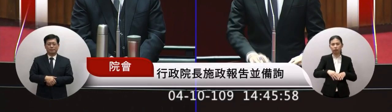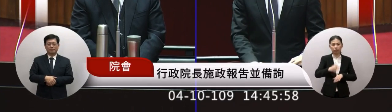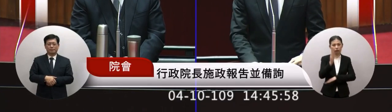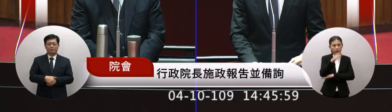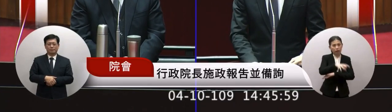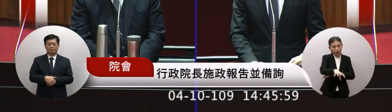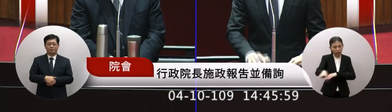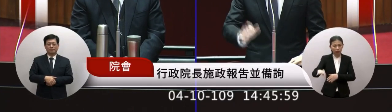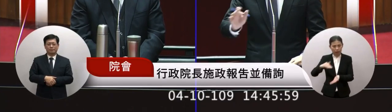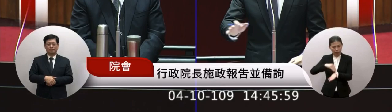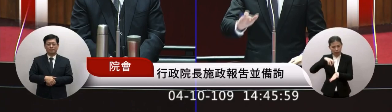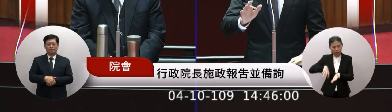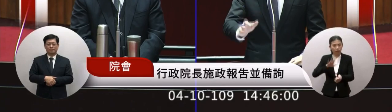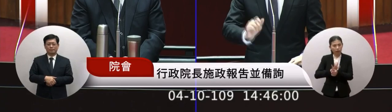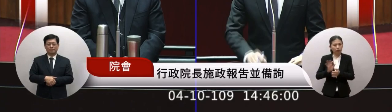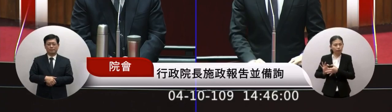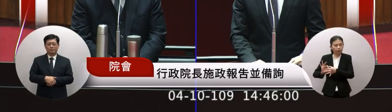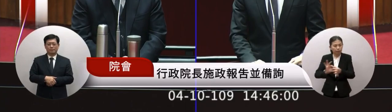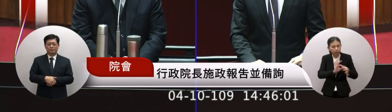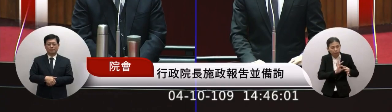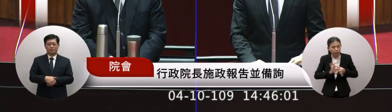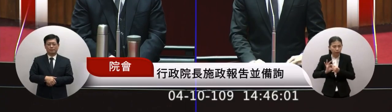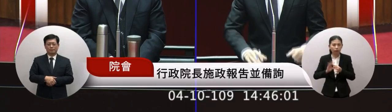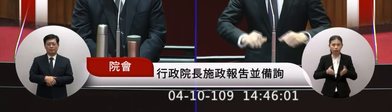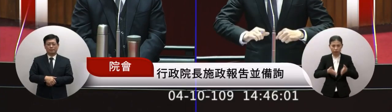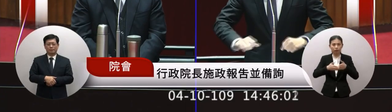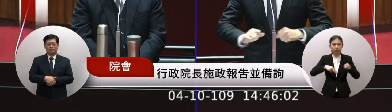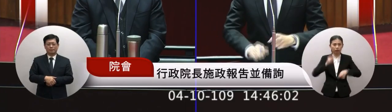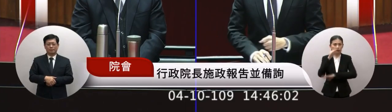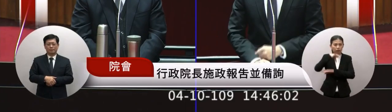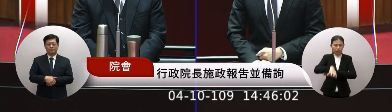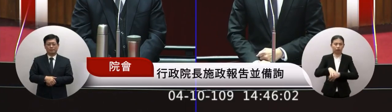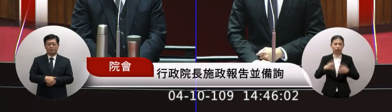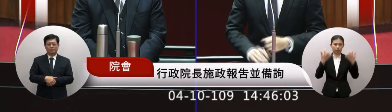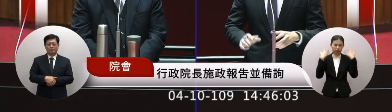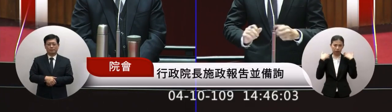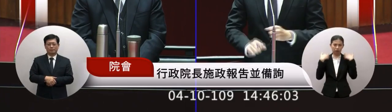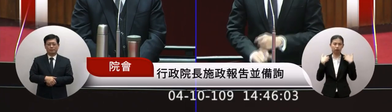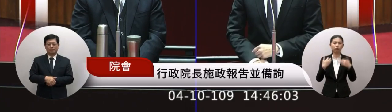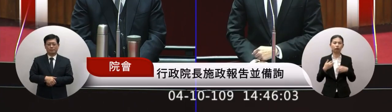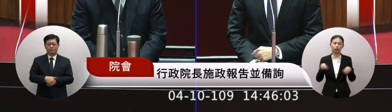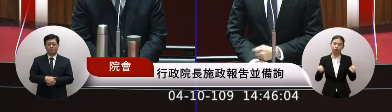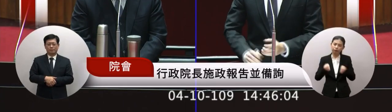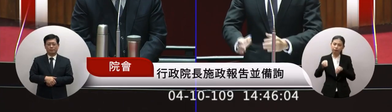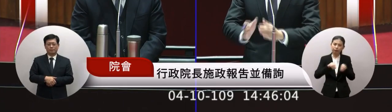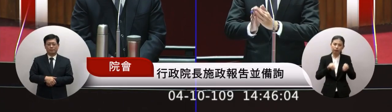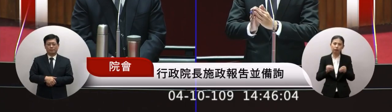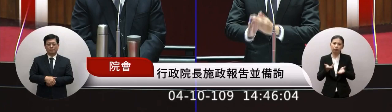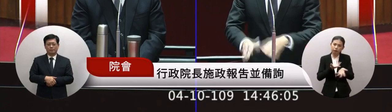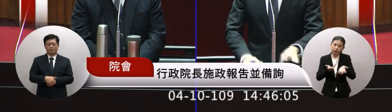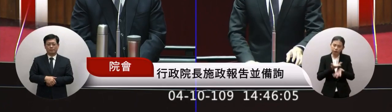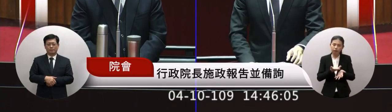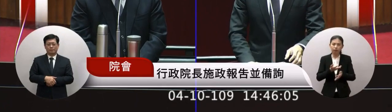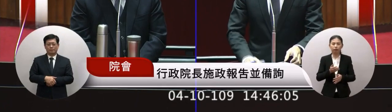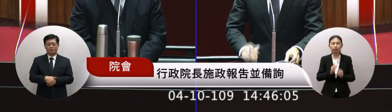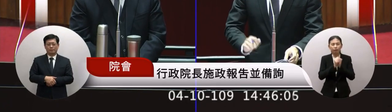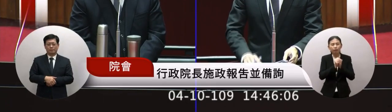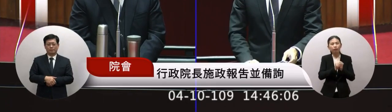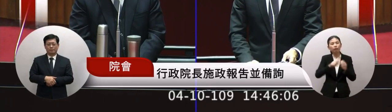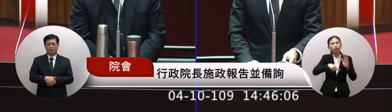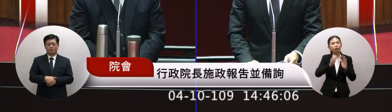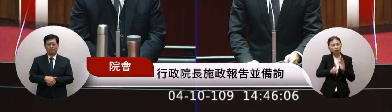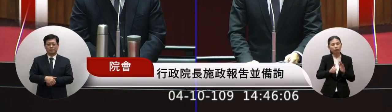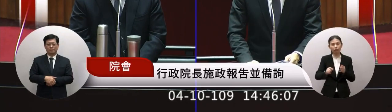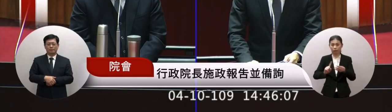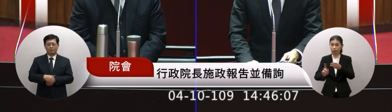政府來到三天頂頂這真的需要需要行政院到三天這個會到出案這拜託議長啊主委也